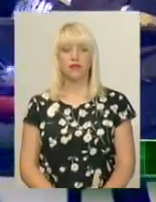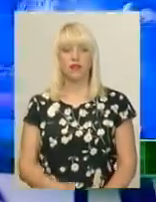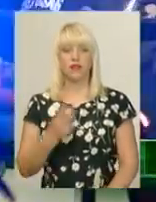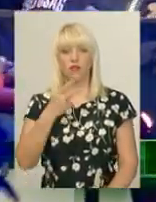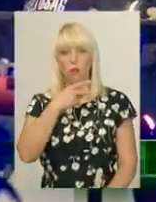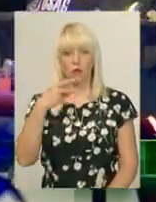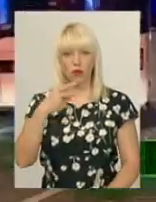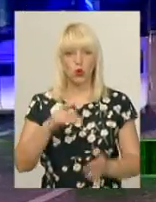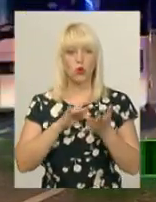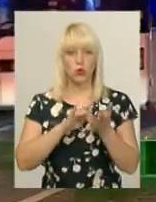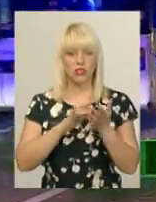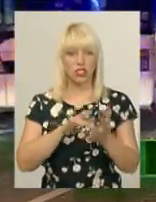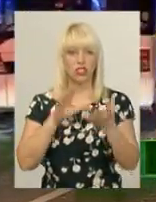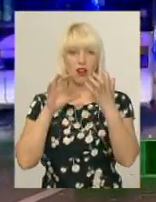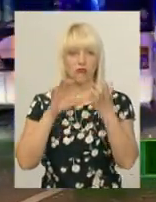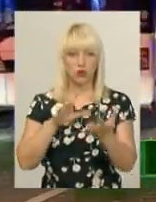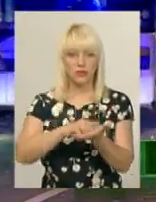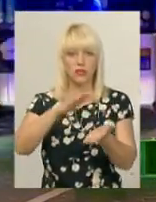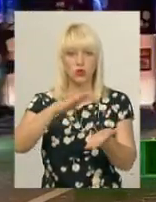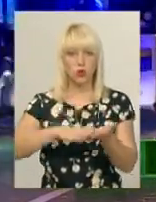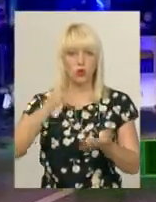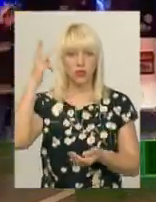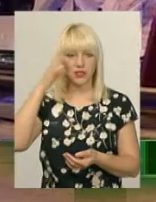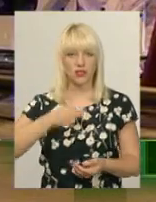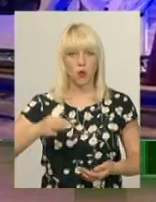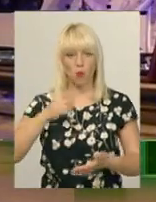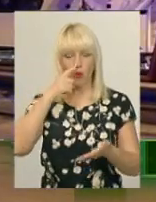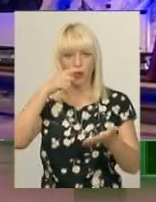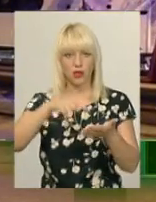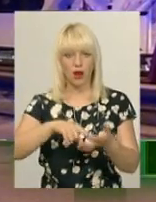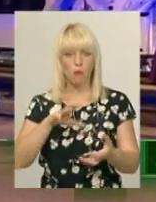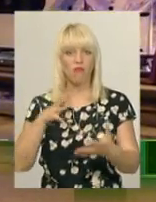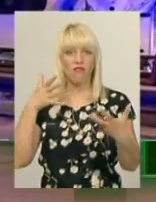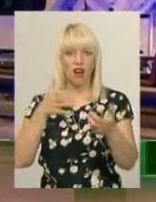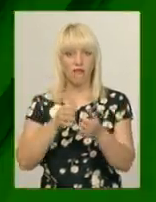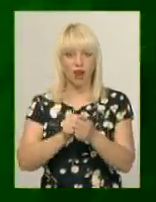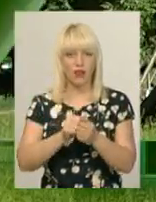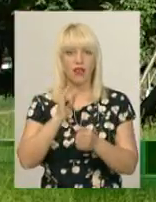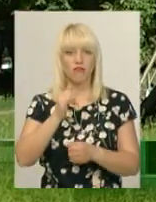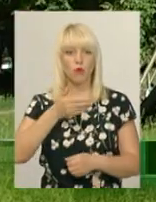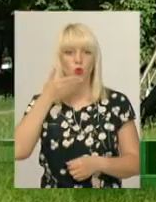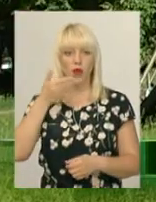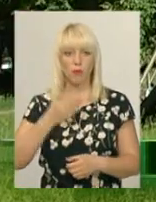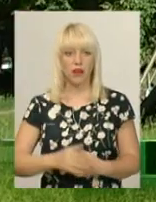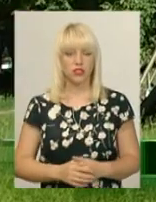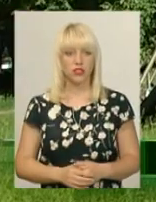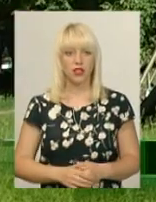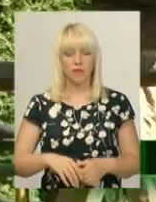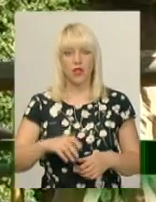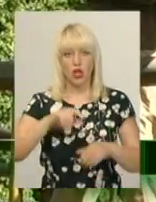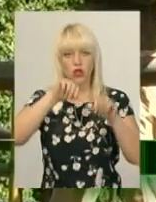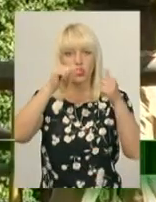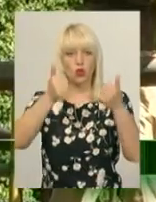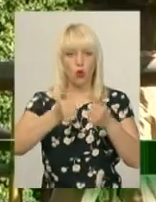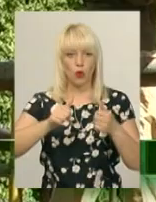Двоповерховий туристичний автобус, зареєстрований у Хмельницькій області, потрапив в аварію у Будапешті. Скульптури Мазура у Хмельницькому